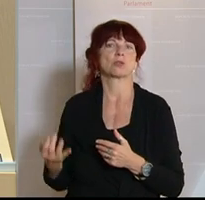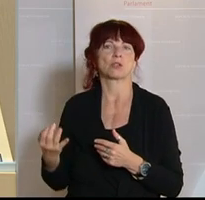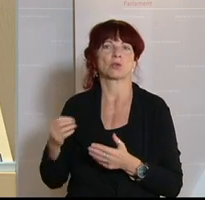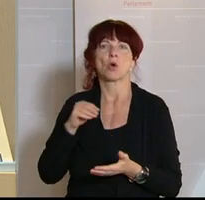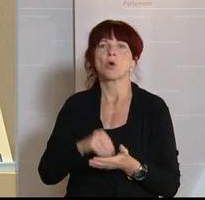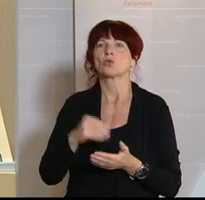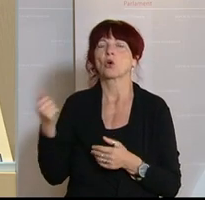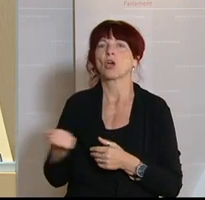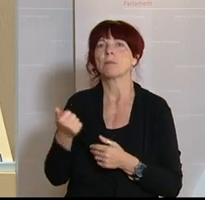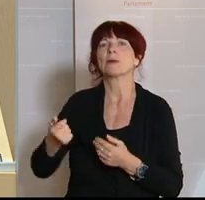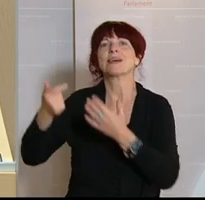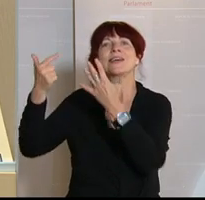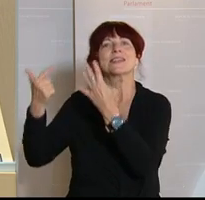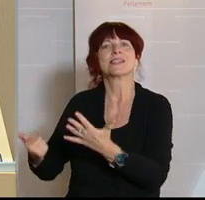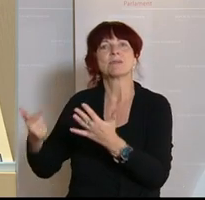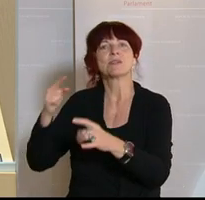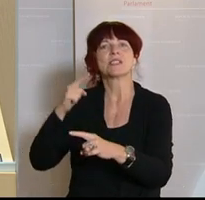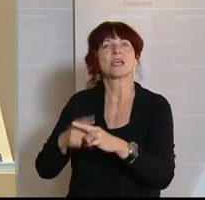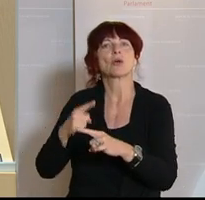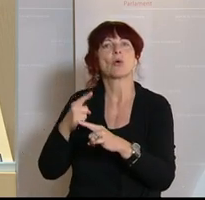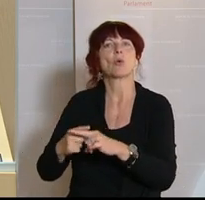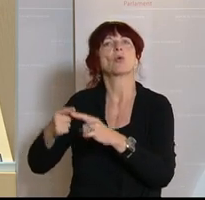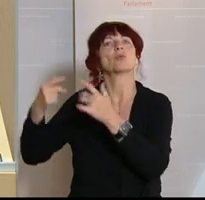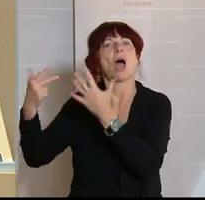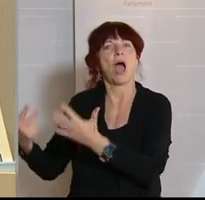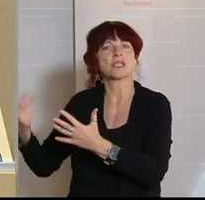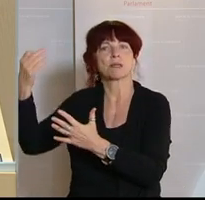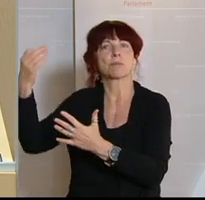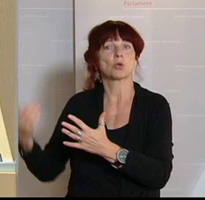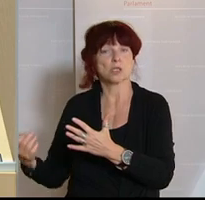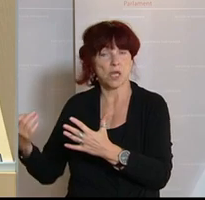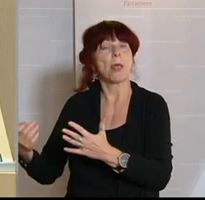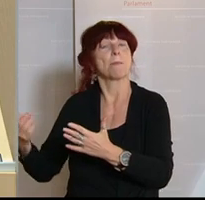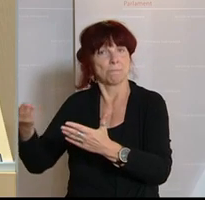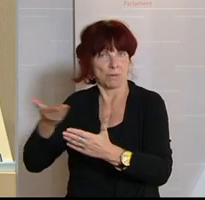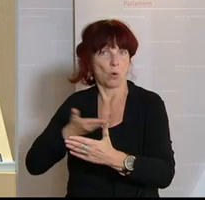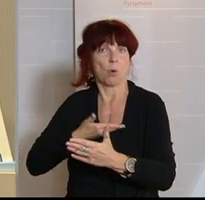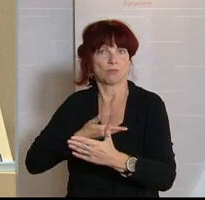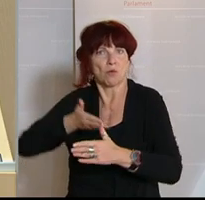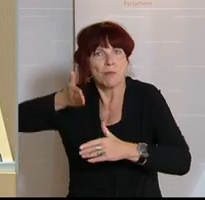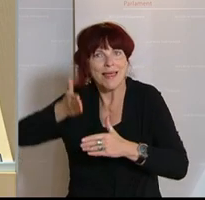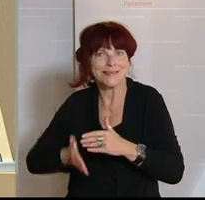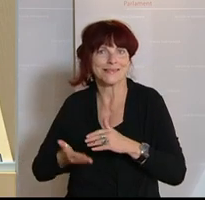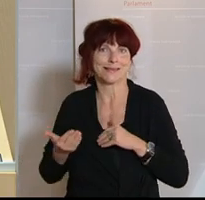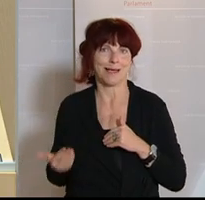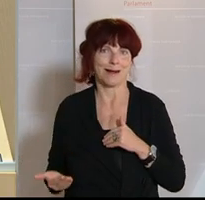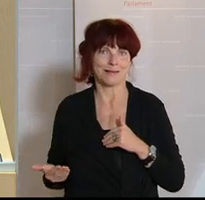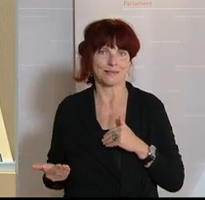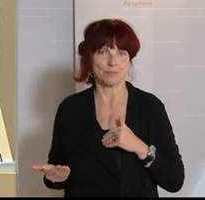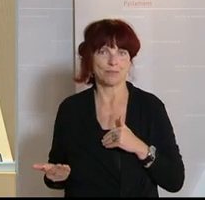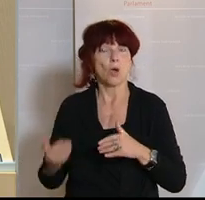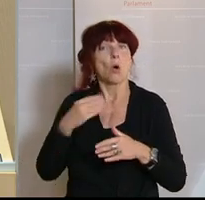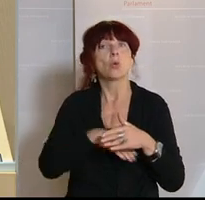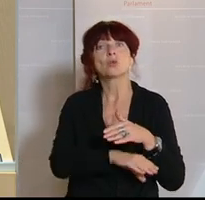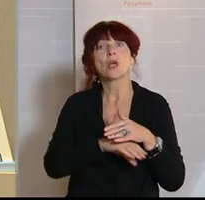70 und 80 Prozent vom Letztgehalt während der gesamten Dauer der Altersteilzeit. Das Unternehmen bekommt vom AMS 90